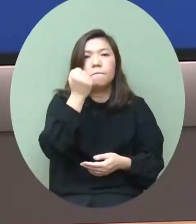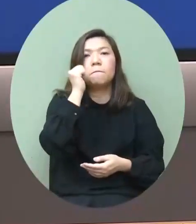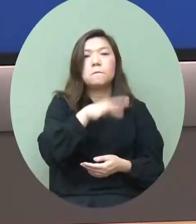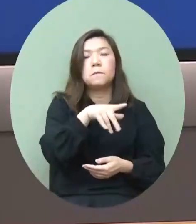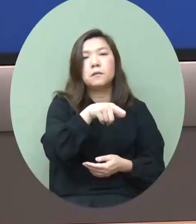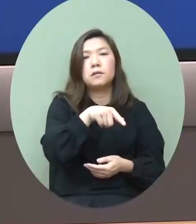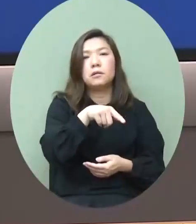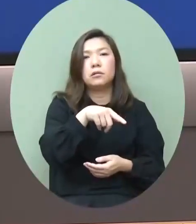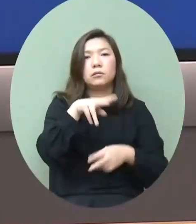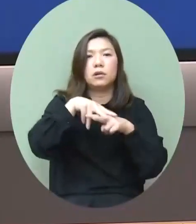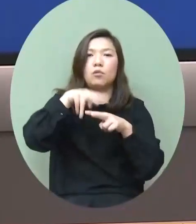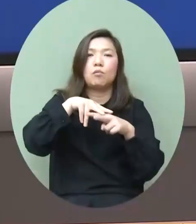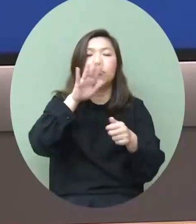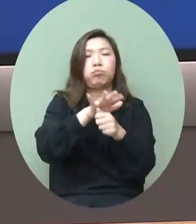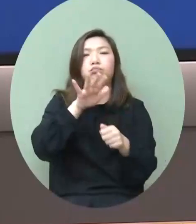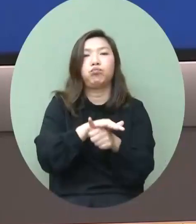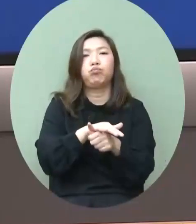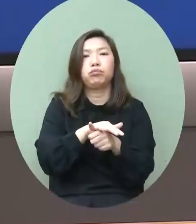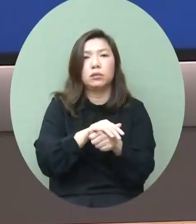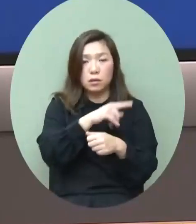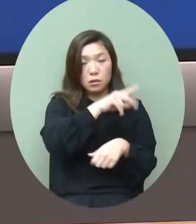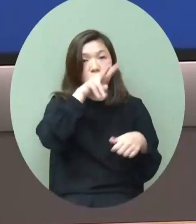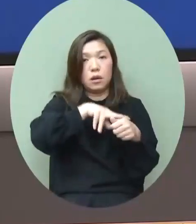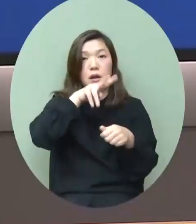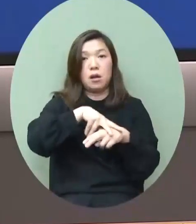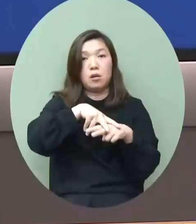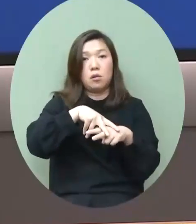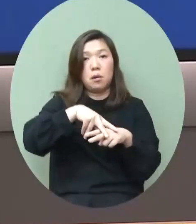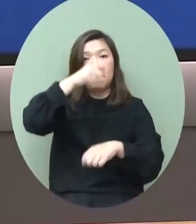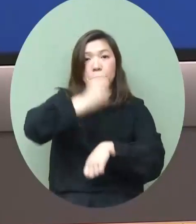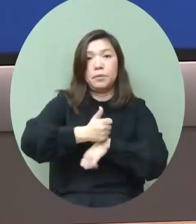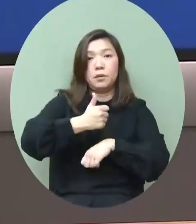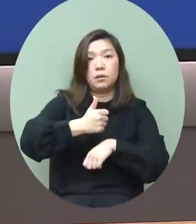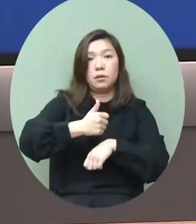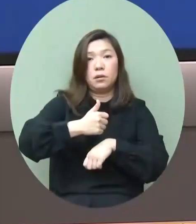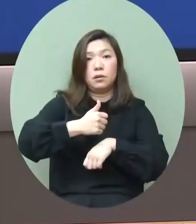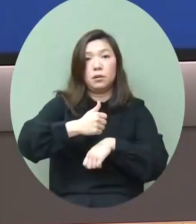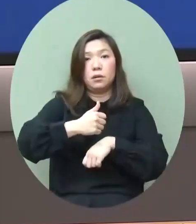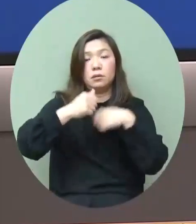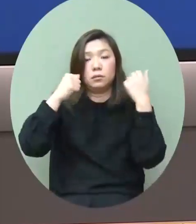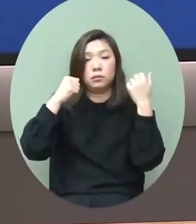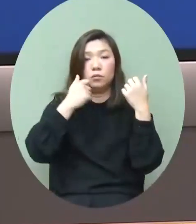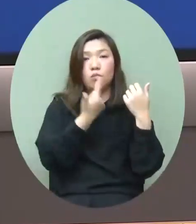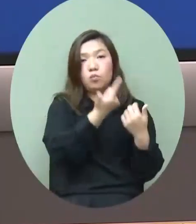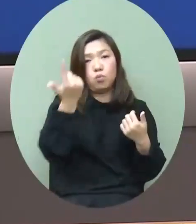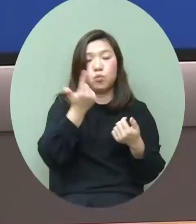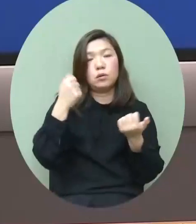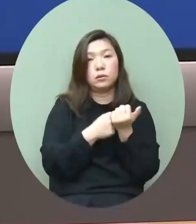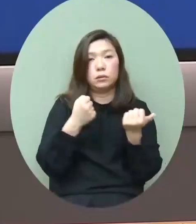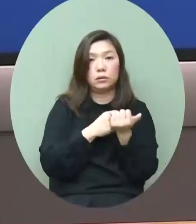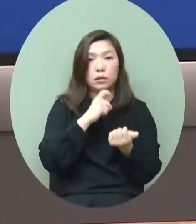尋求援助中央也即時為我們提供很多方面的援助